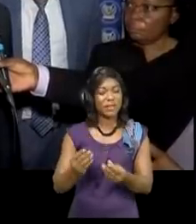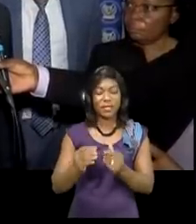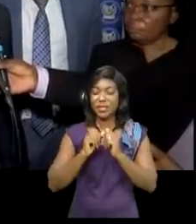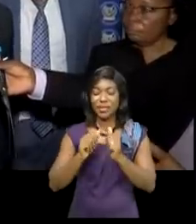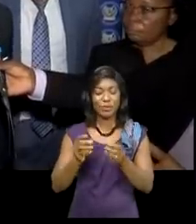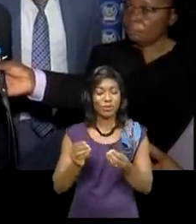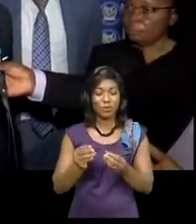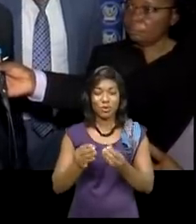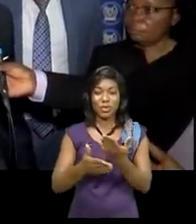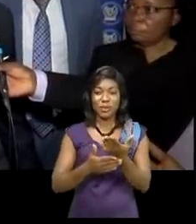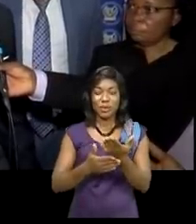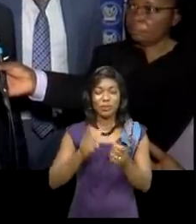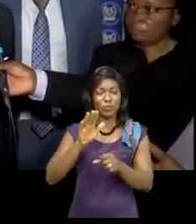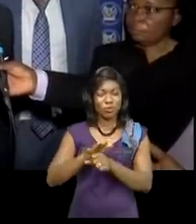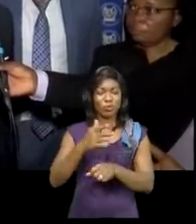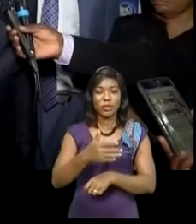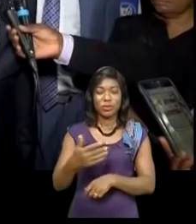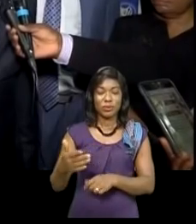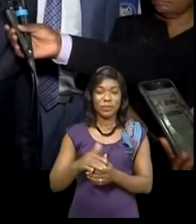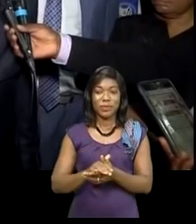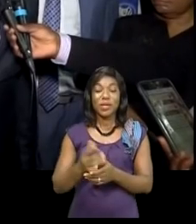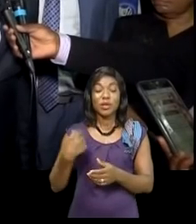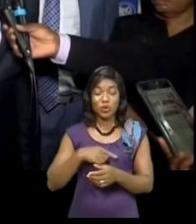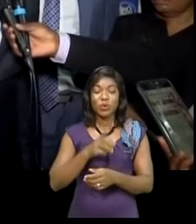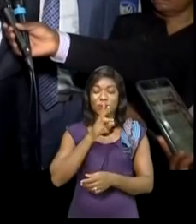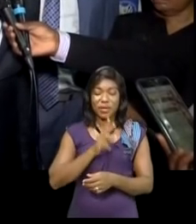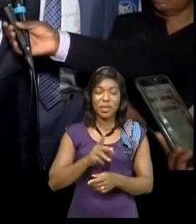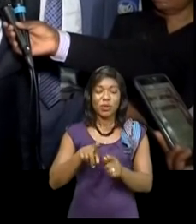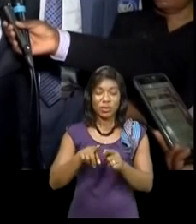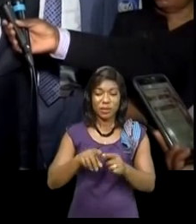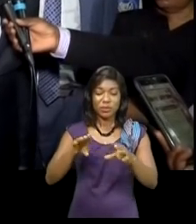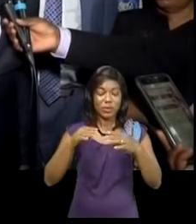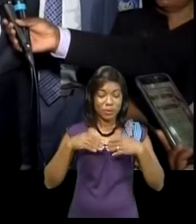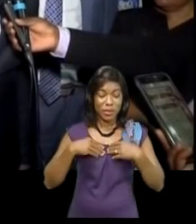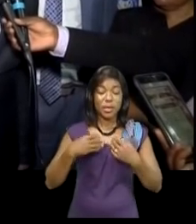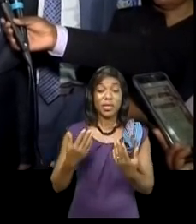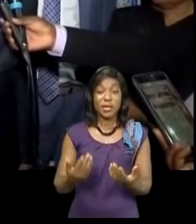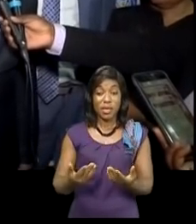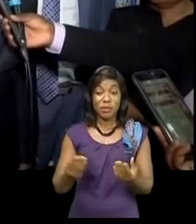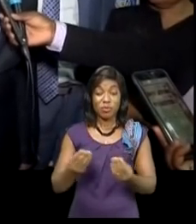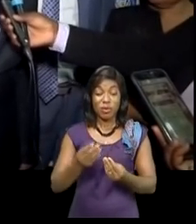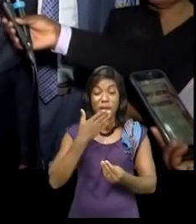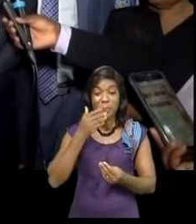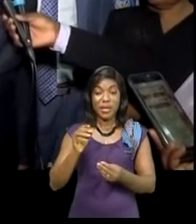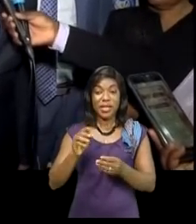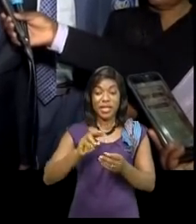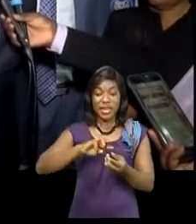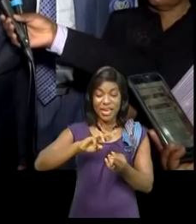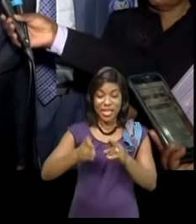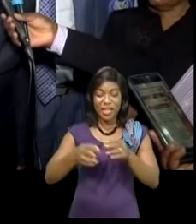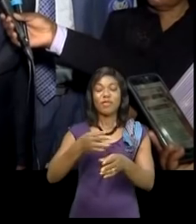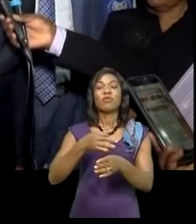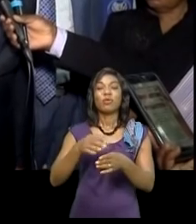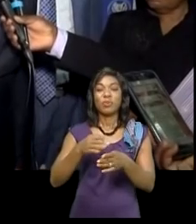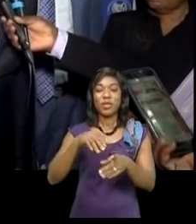conditions et d'éligibilité qui existent. Nous sommes rassurés, nous sommes rassurés parce que partant de certaines réformes qui